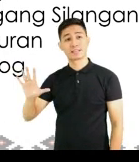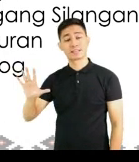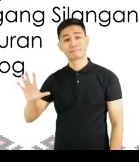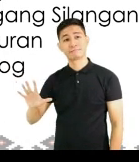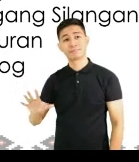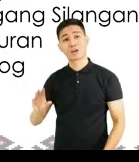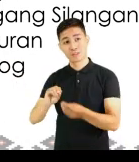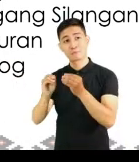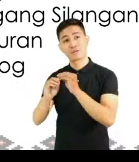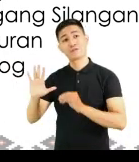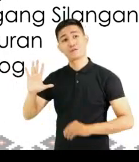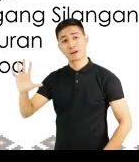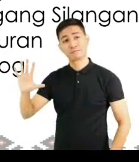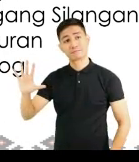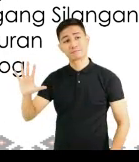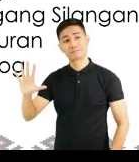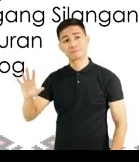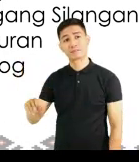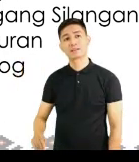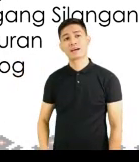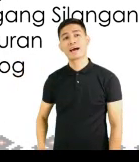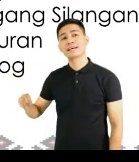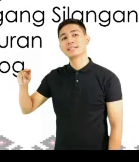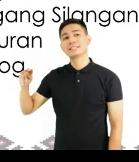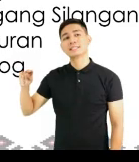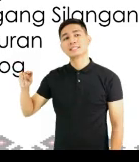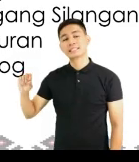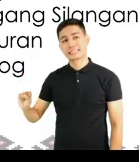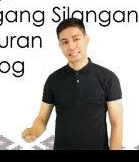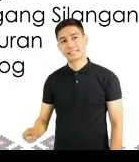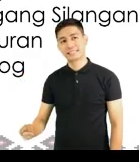Ikalimang bilang, timog kanlurad.